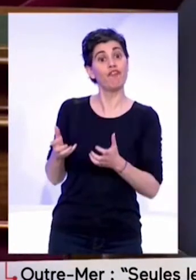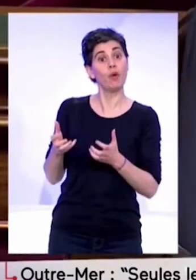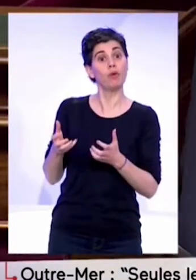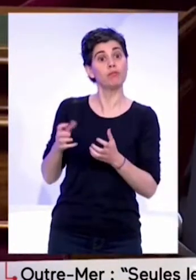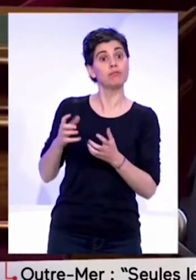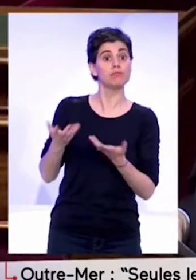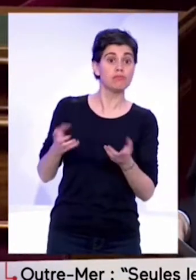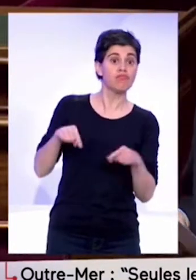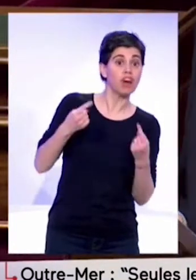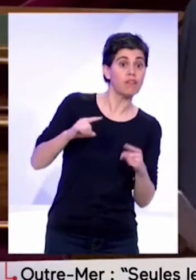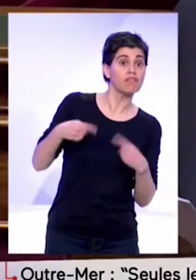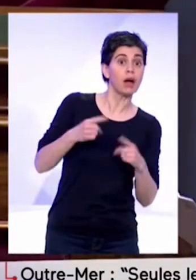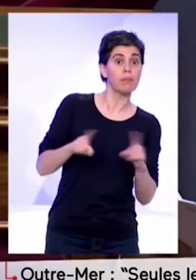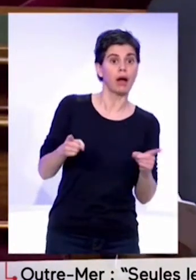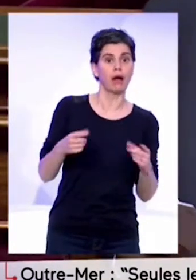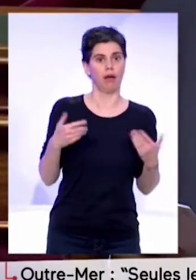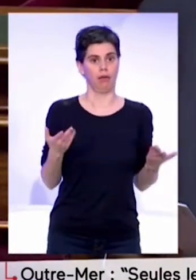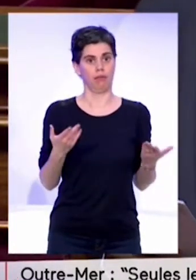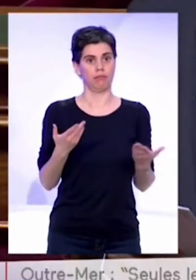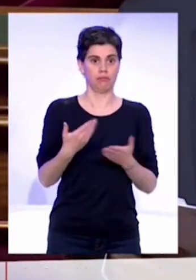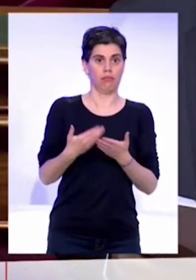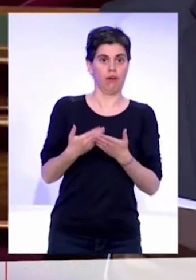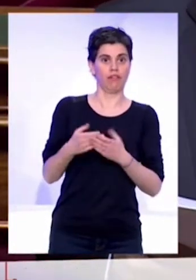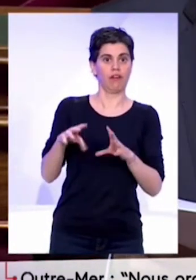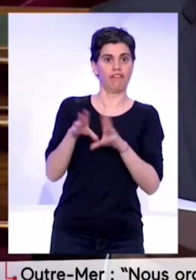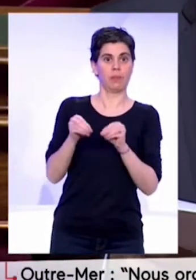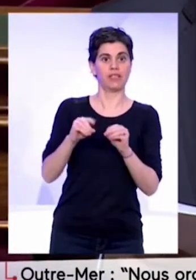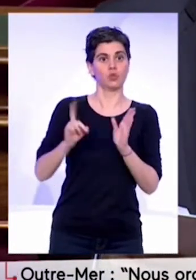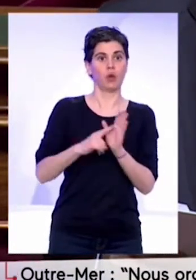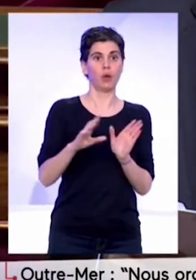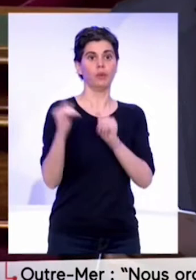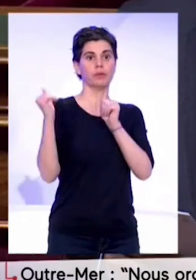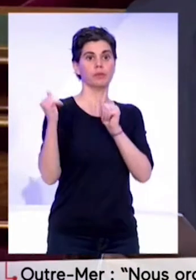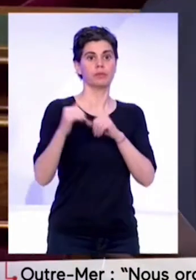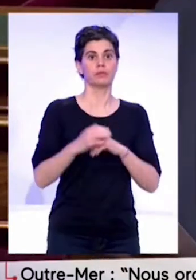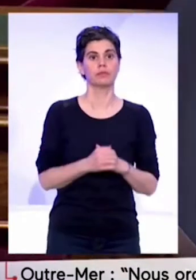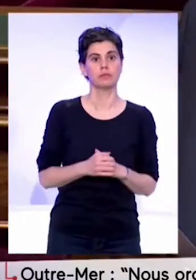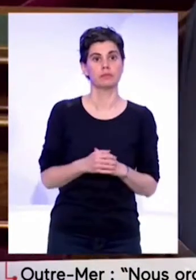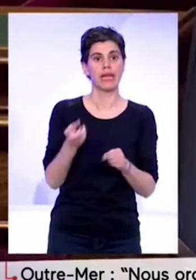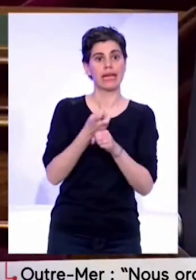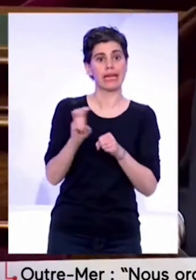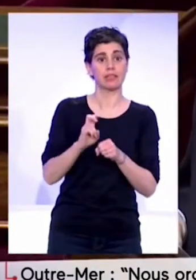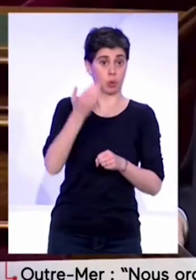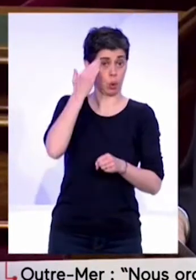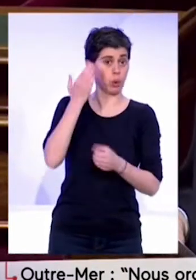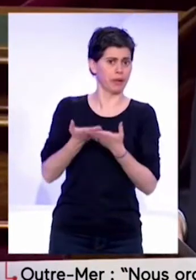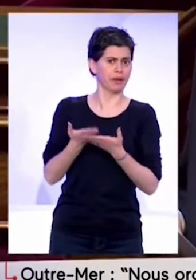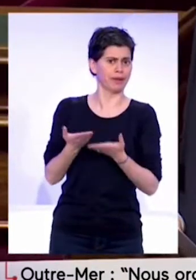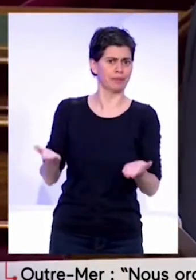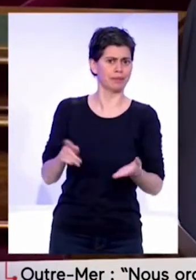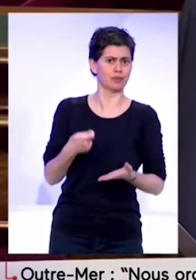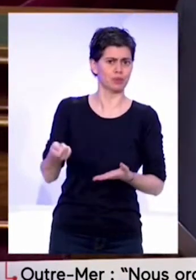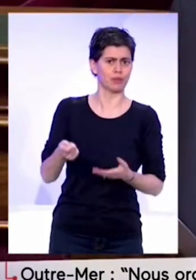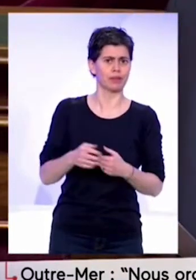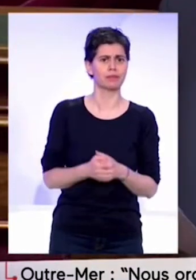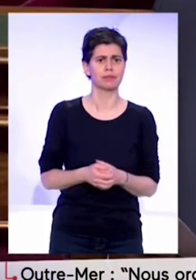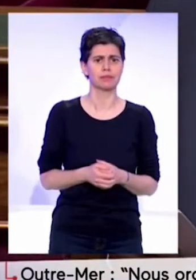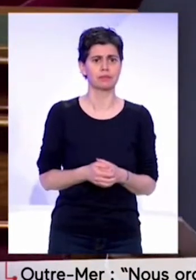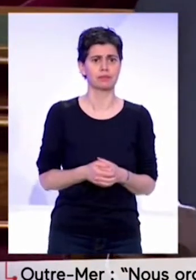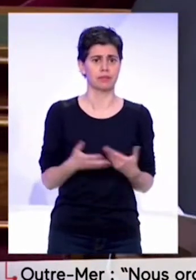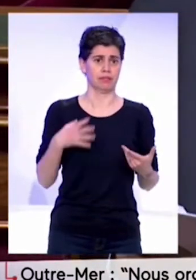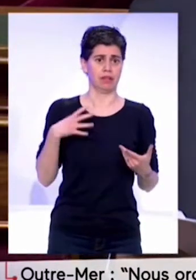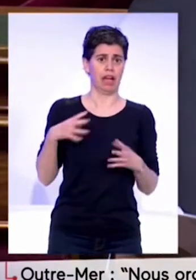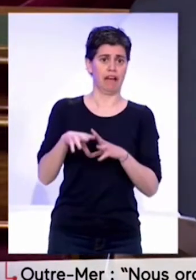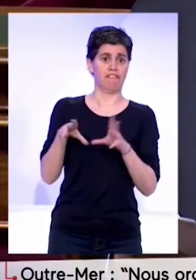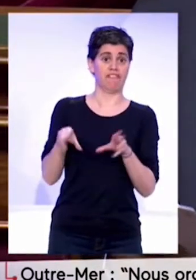implicitement, on a reconnu un droit de retrait aux familles, et dans ce droit de retrait, il y avait un risque reconnu. Et dès lors, beaucoup de